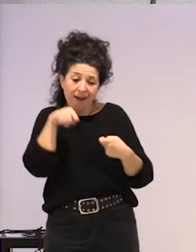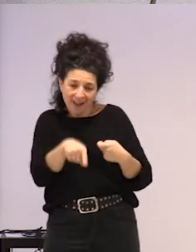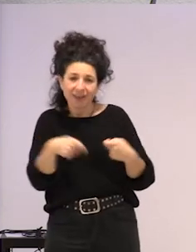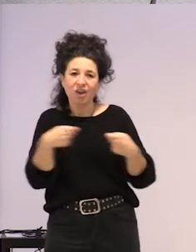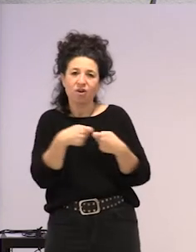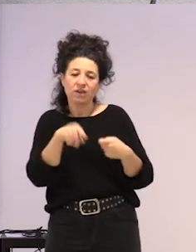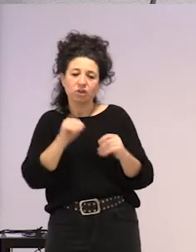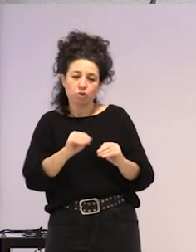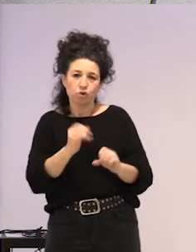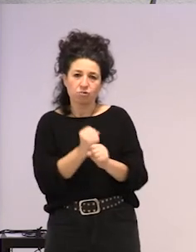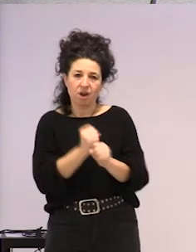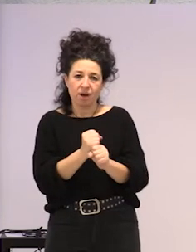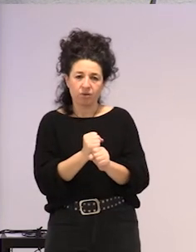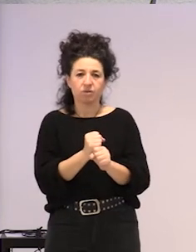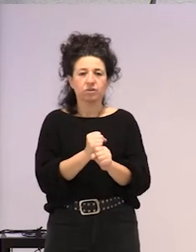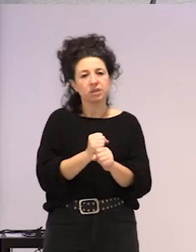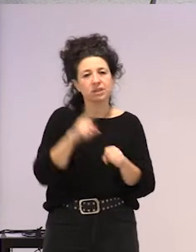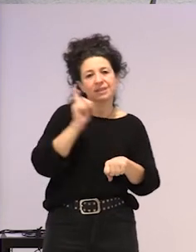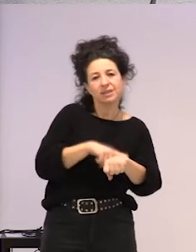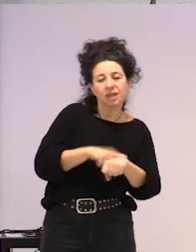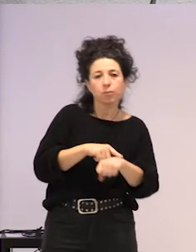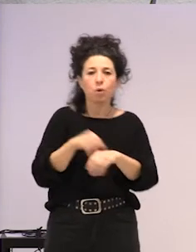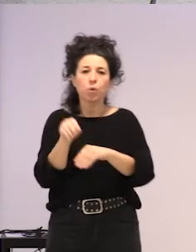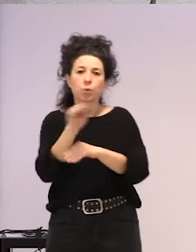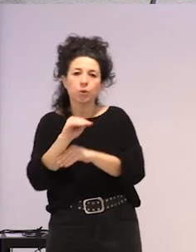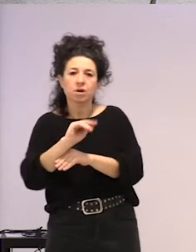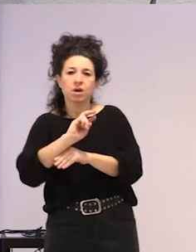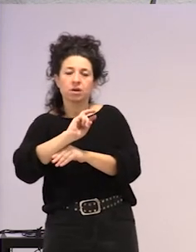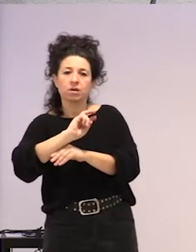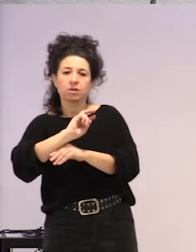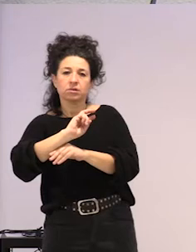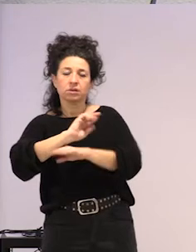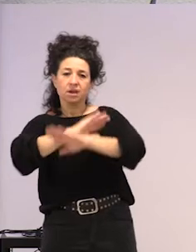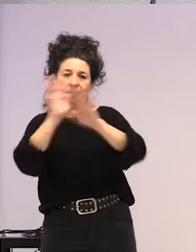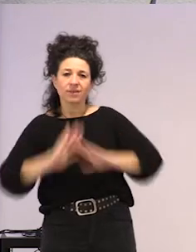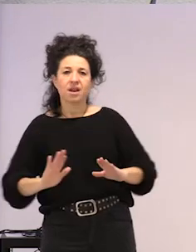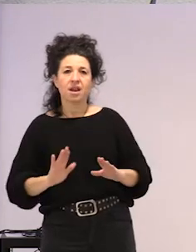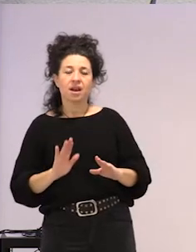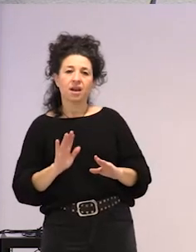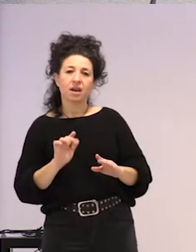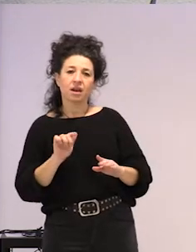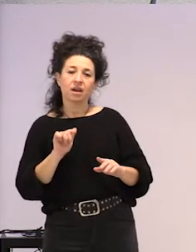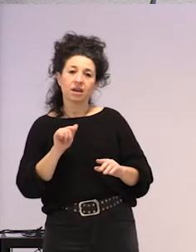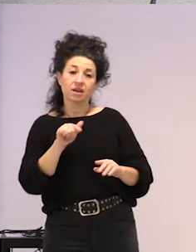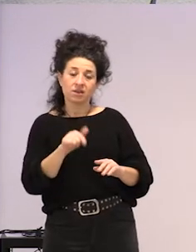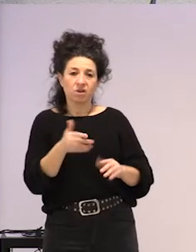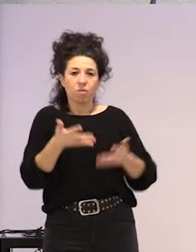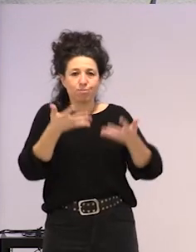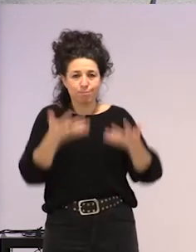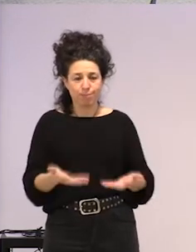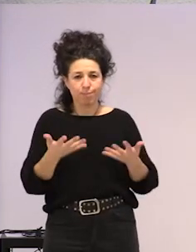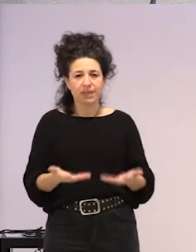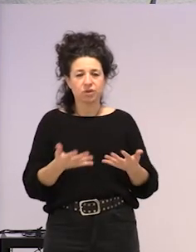eta denbora zaintza, eta bon, azkenean, honek daukan pixua, beraz bere